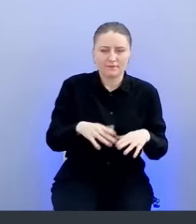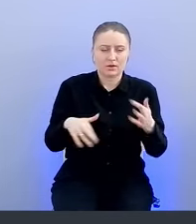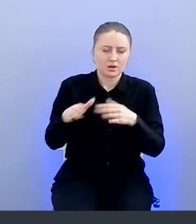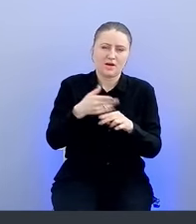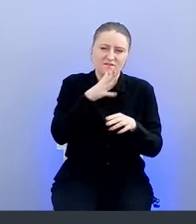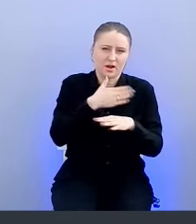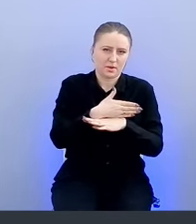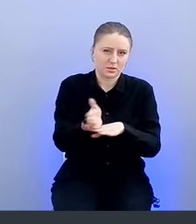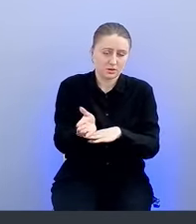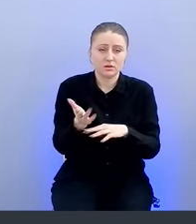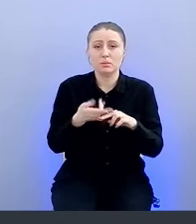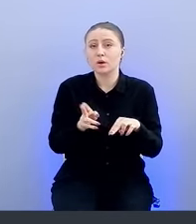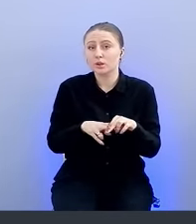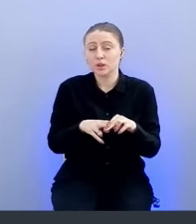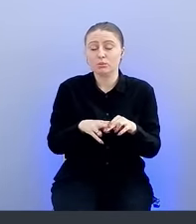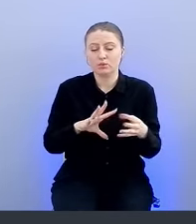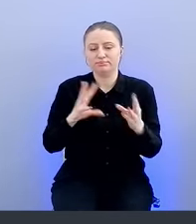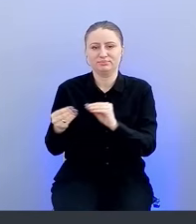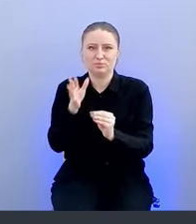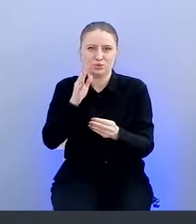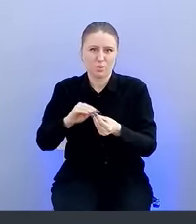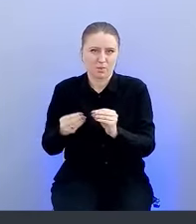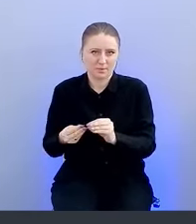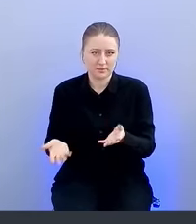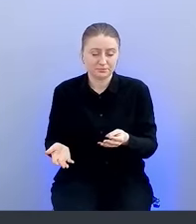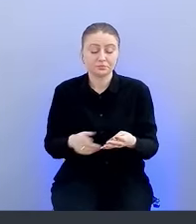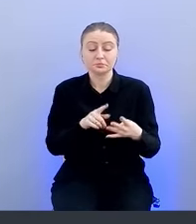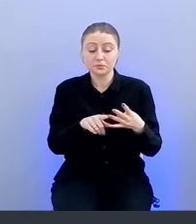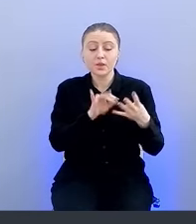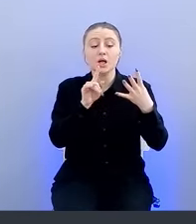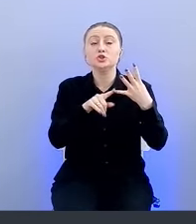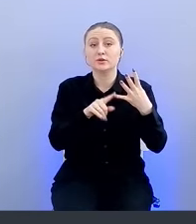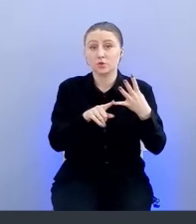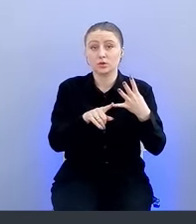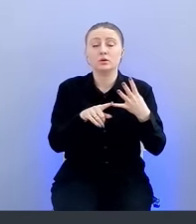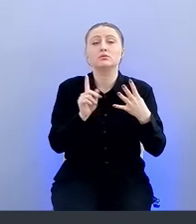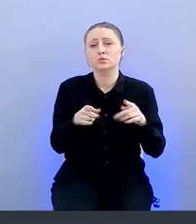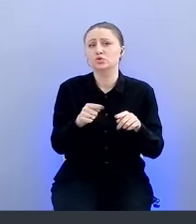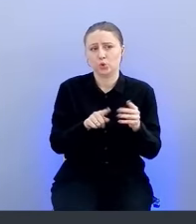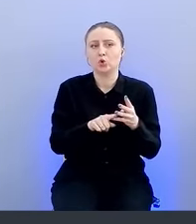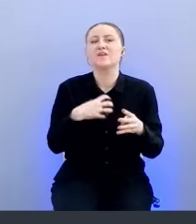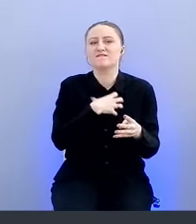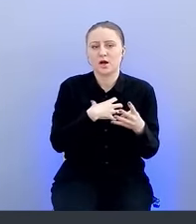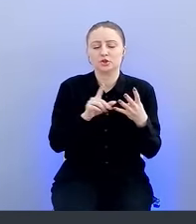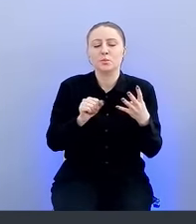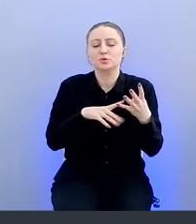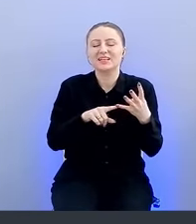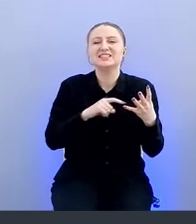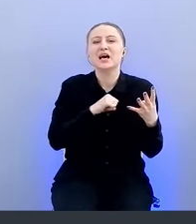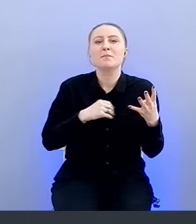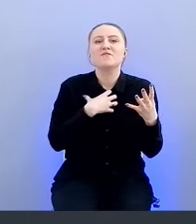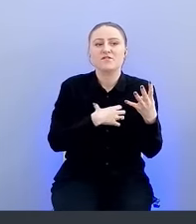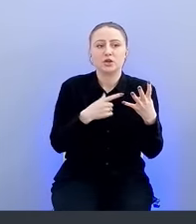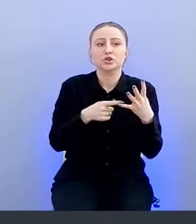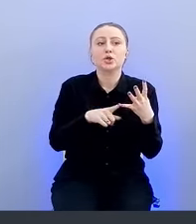и приведет к проблемам. Ну и четвертое, но на самом деле немаловажное, а может быть самое важное, это удобный